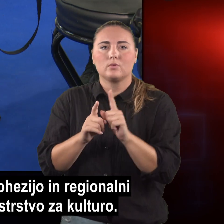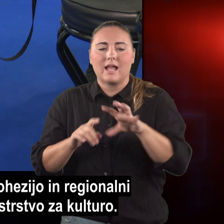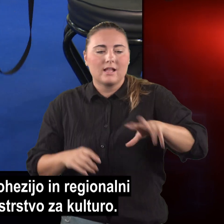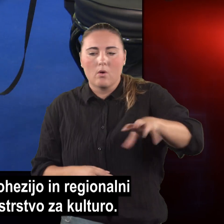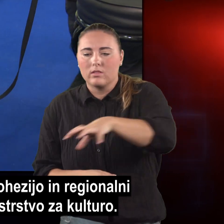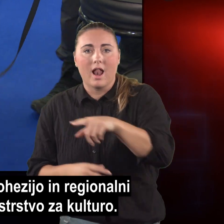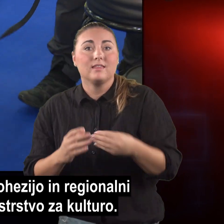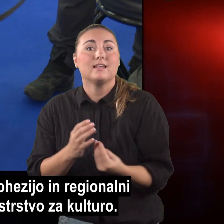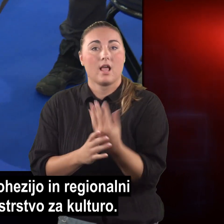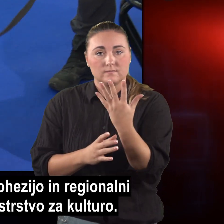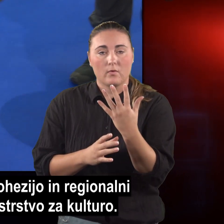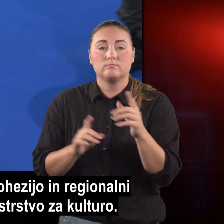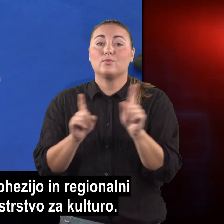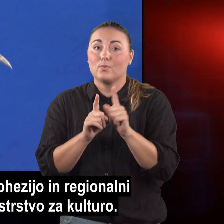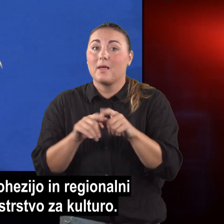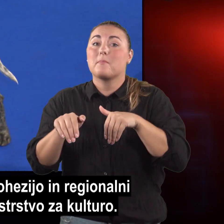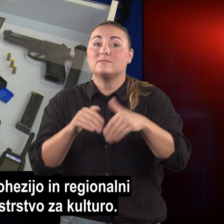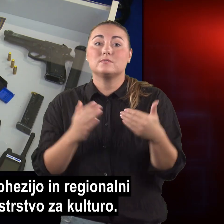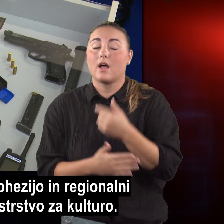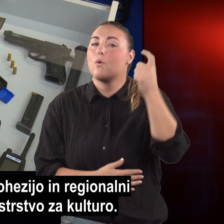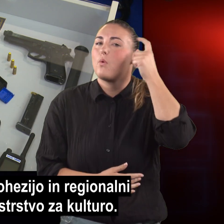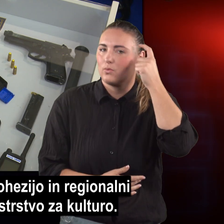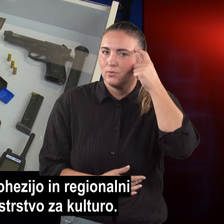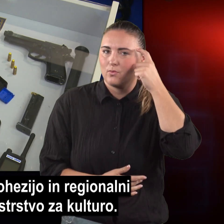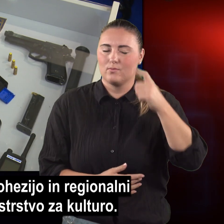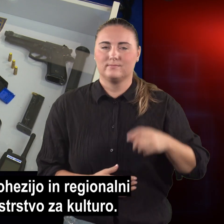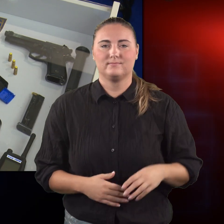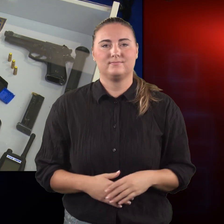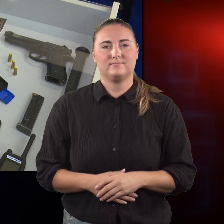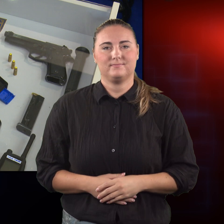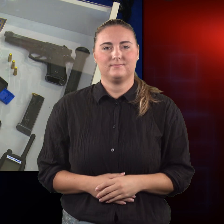in regionalni razvoj ter Ministrstvo za kulturo.